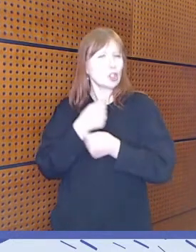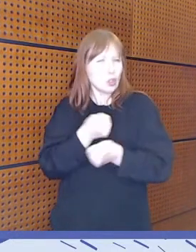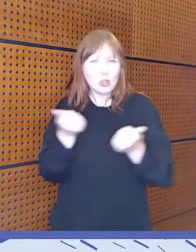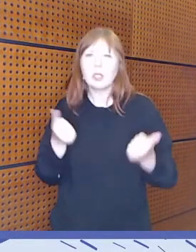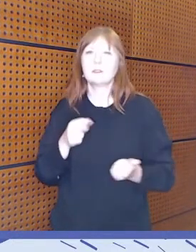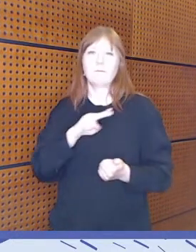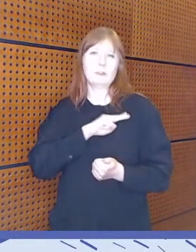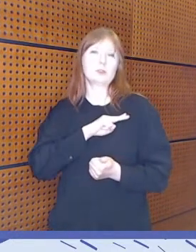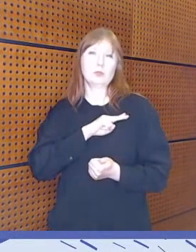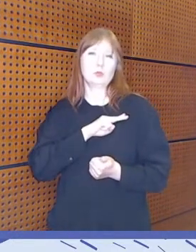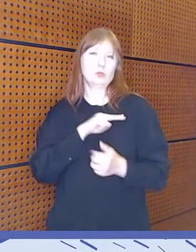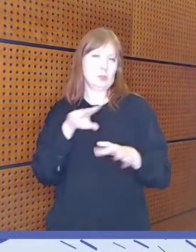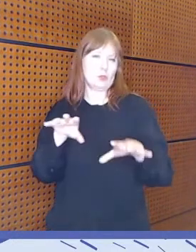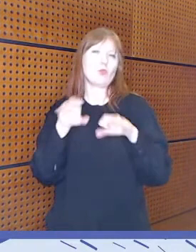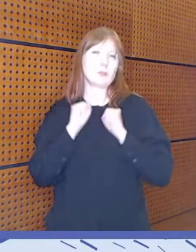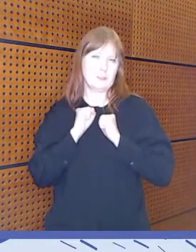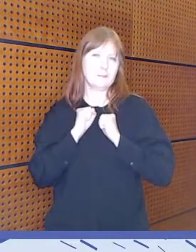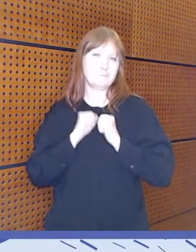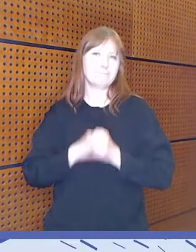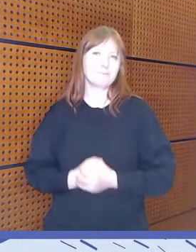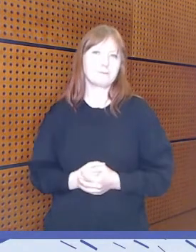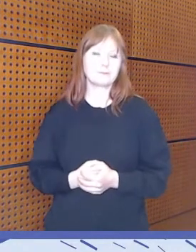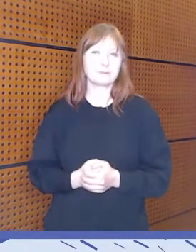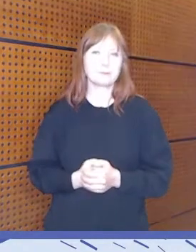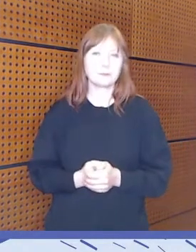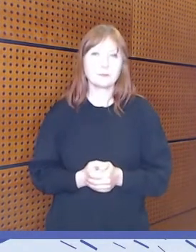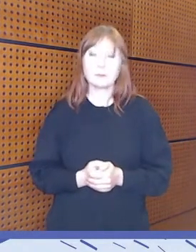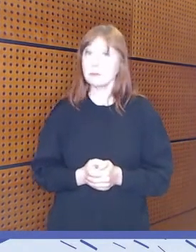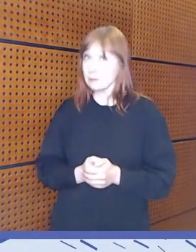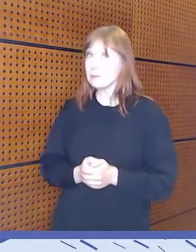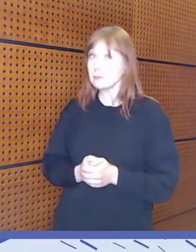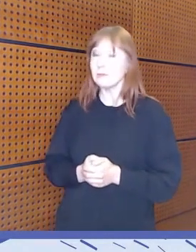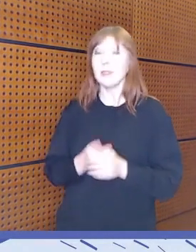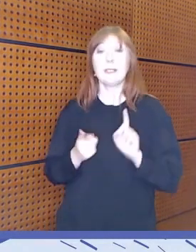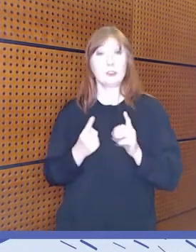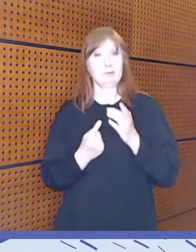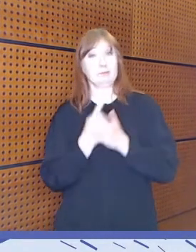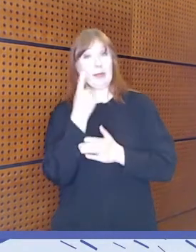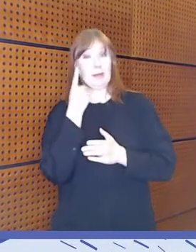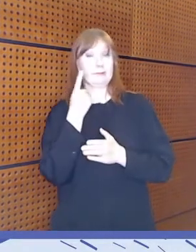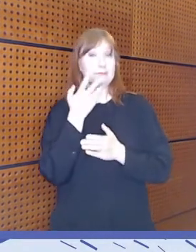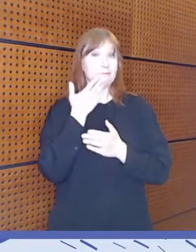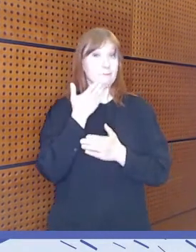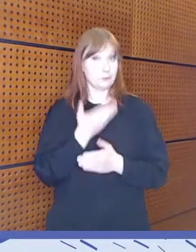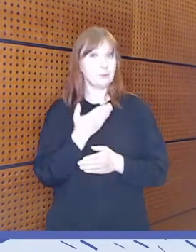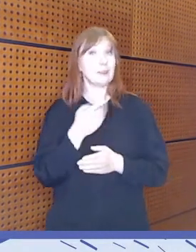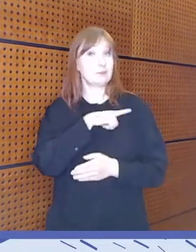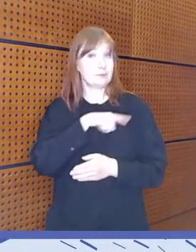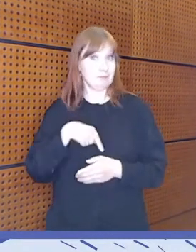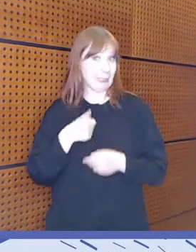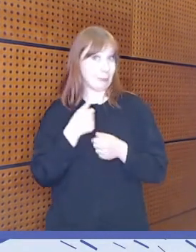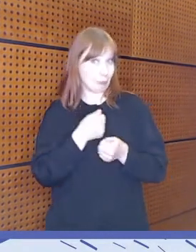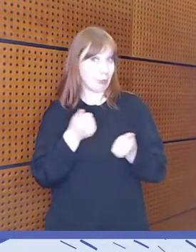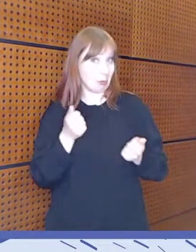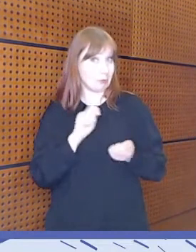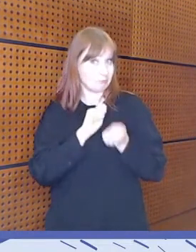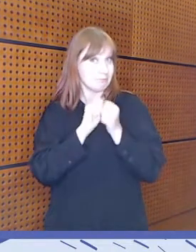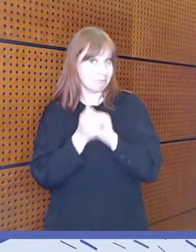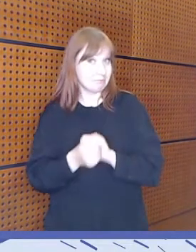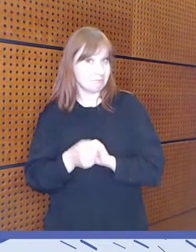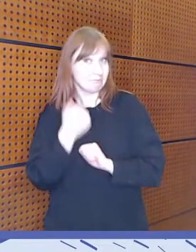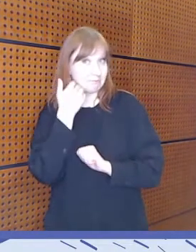vielä eteenpäin. Ja eikö ole totta, että jos hyvin käy, niin meistä kaikista tulee ikääntyneitä ehkä jostain